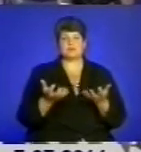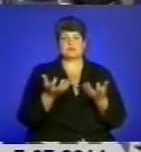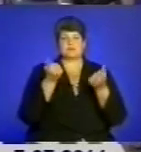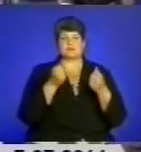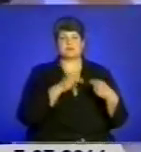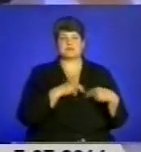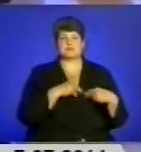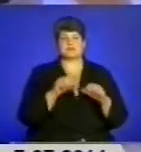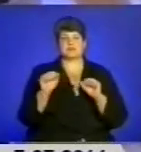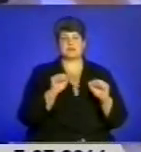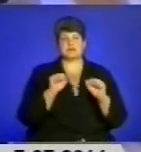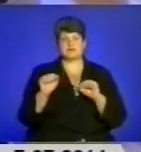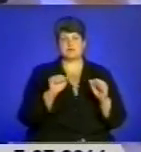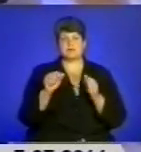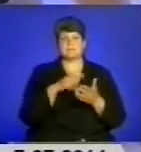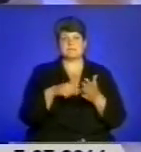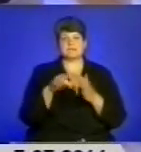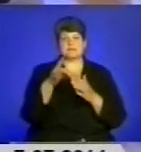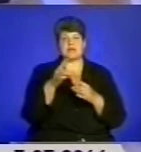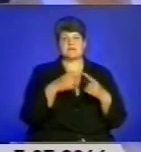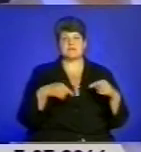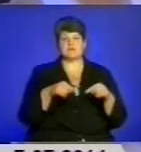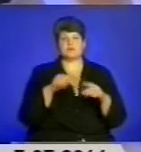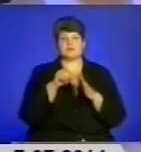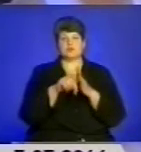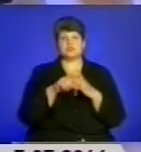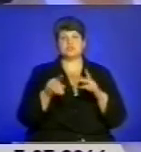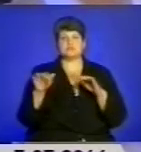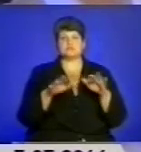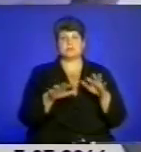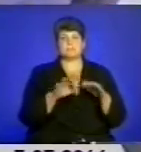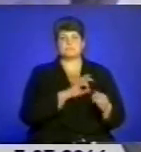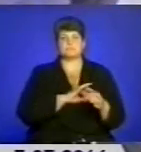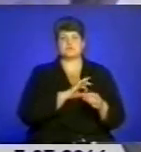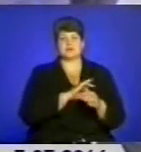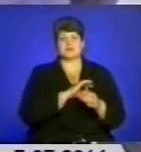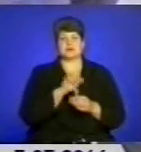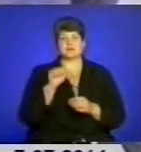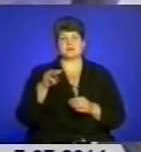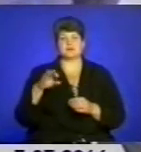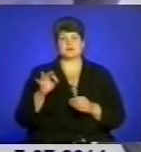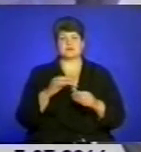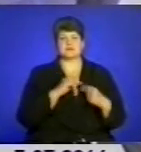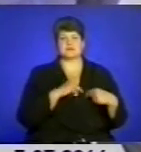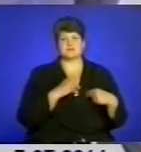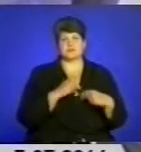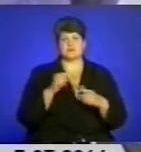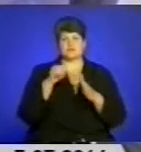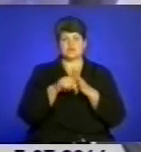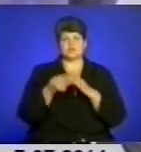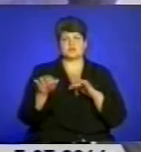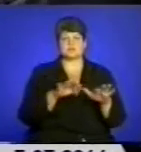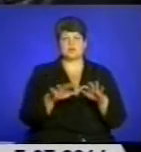працівників обласного апарату та міськрайвідділів органів внутрішніх справ, а також проспілка тестованих працівників органів внутрішніх справ. Обласна